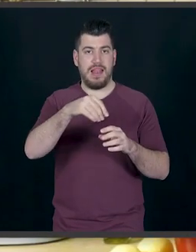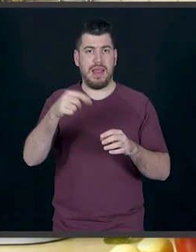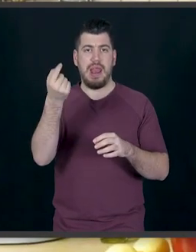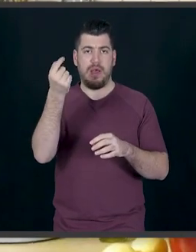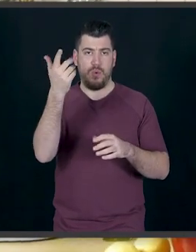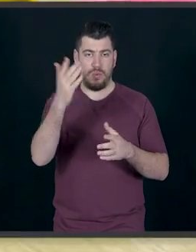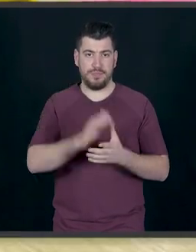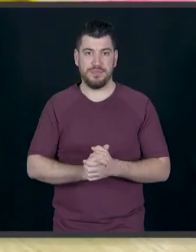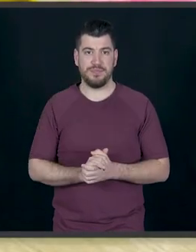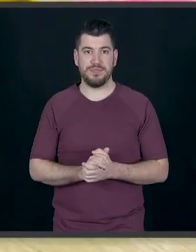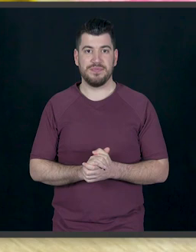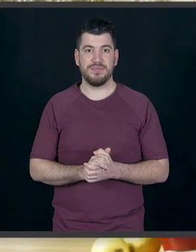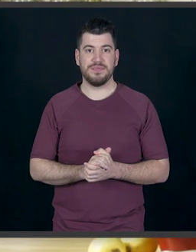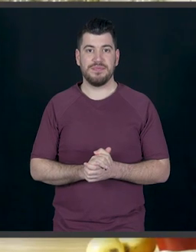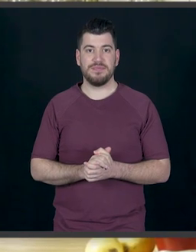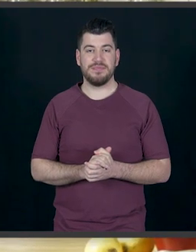πολύ λίγο.